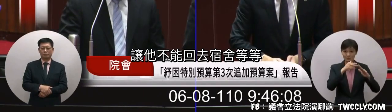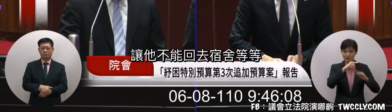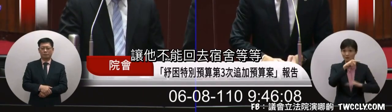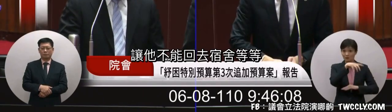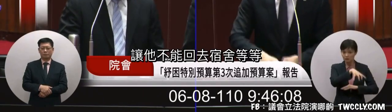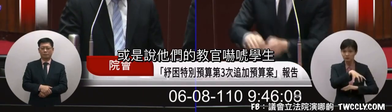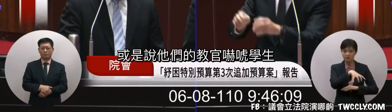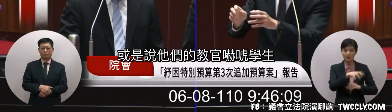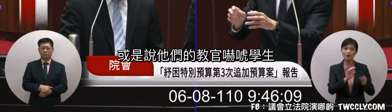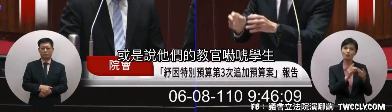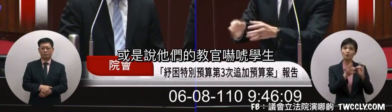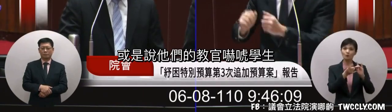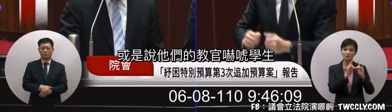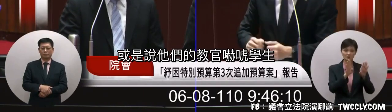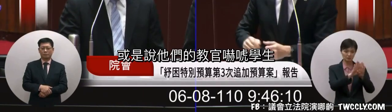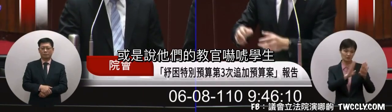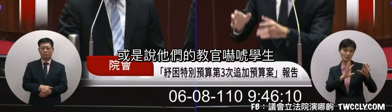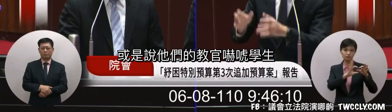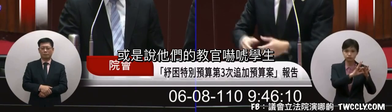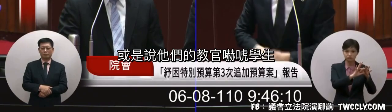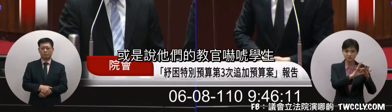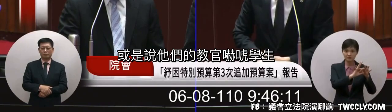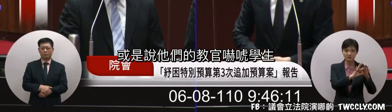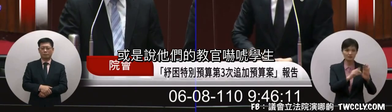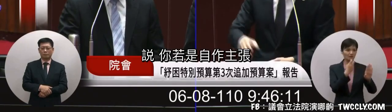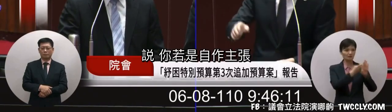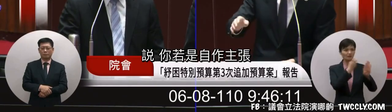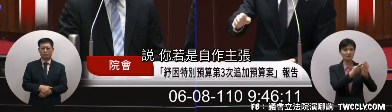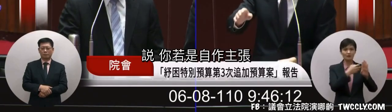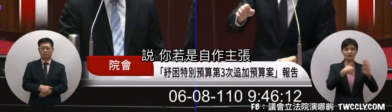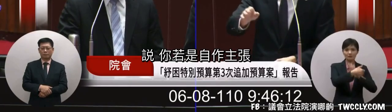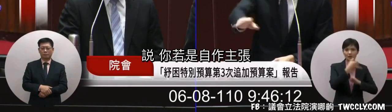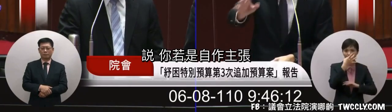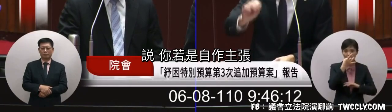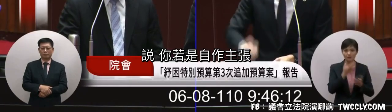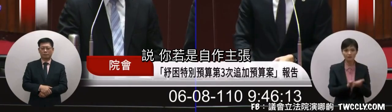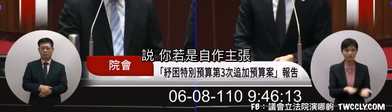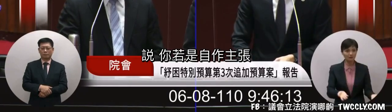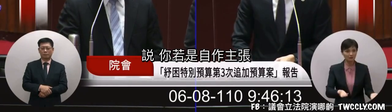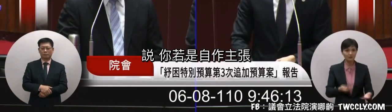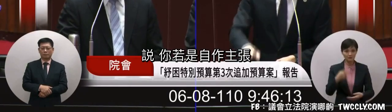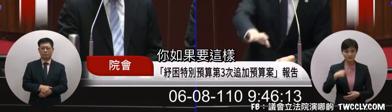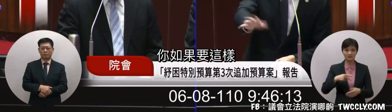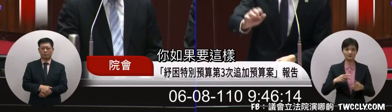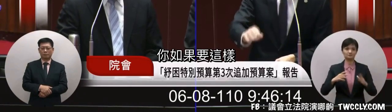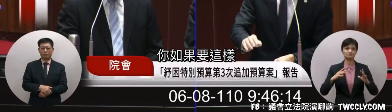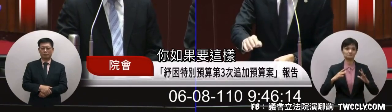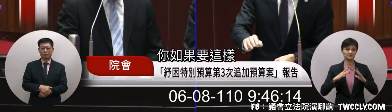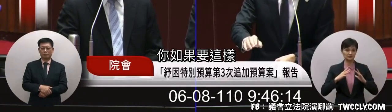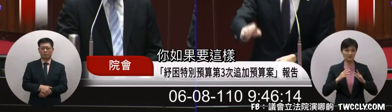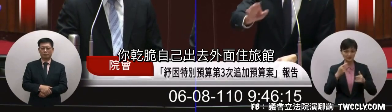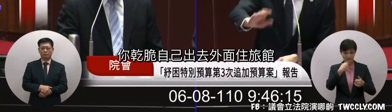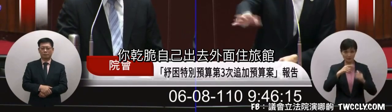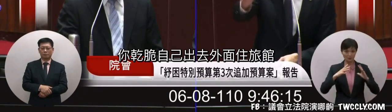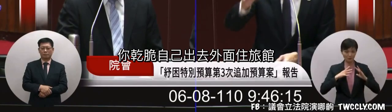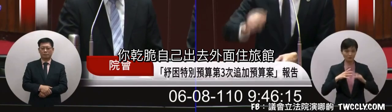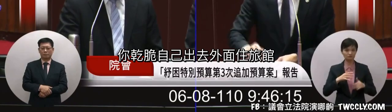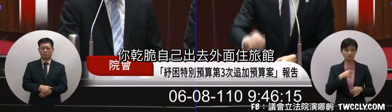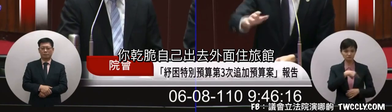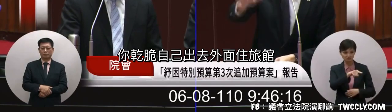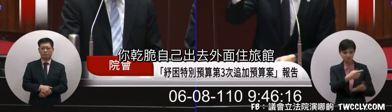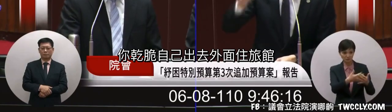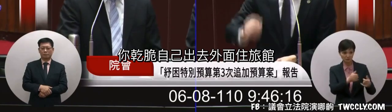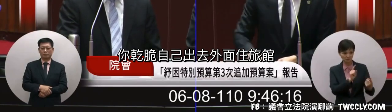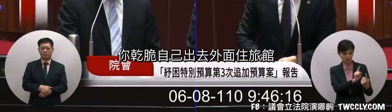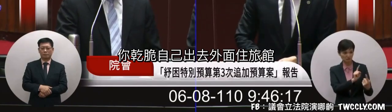回去縮車那是說他們的教官把學生插說你如果這樣大主大以後你如果想要這樣你自己